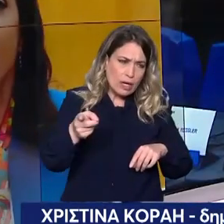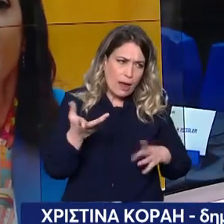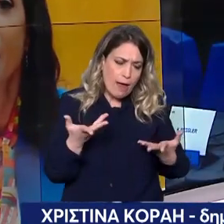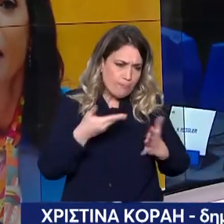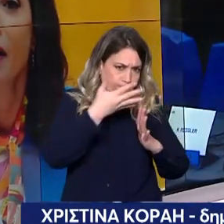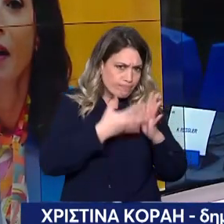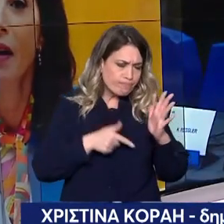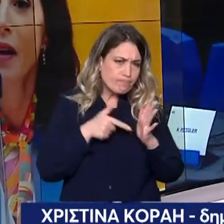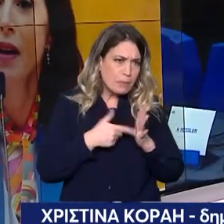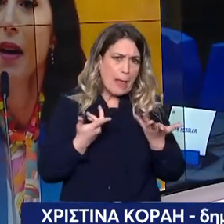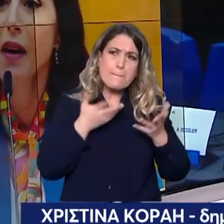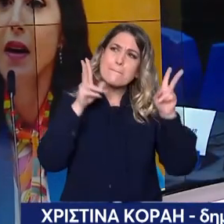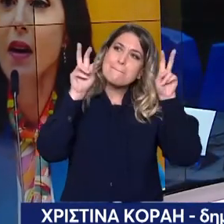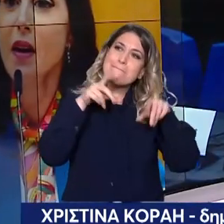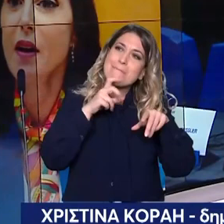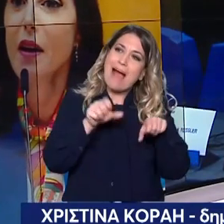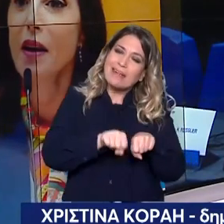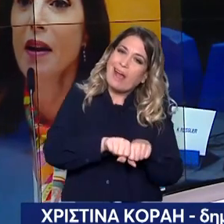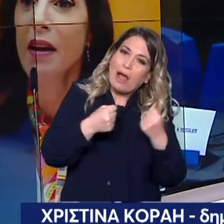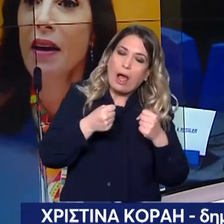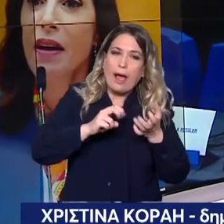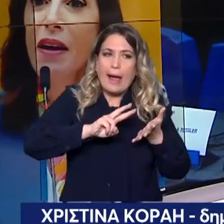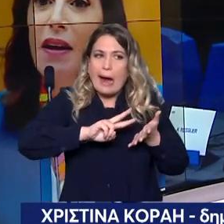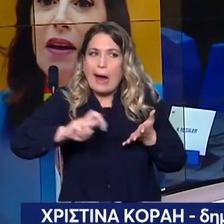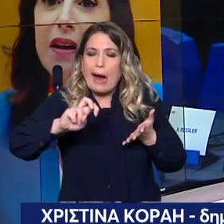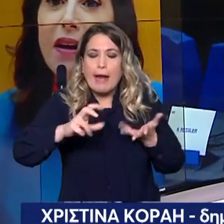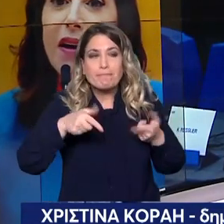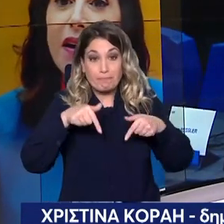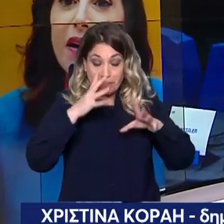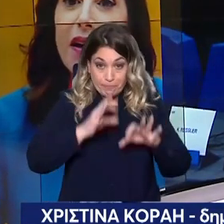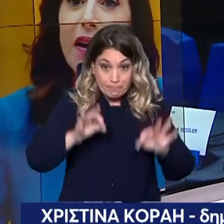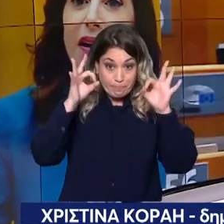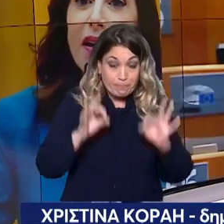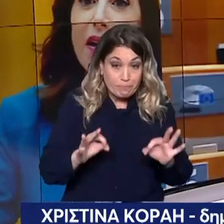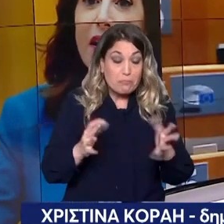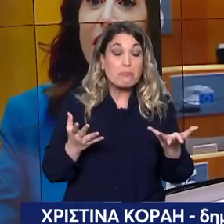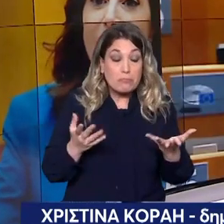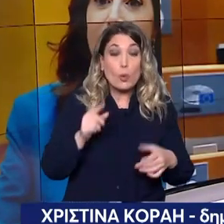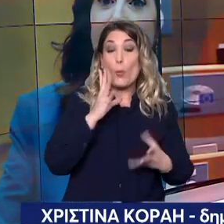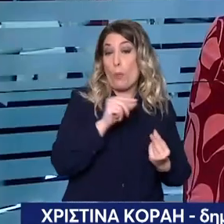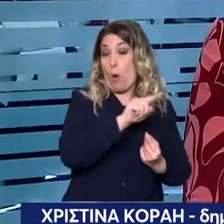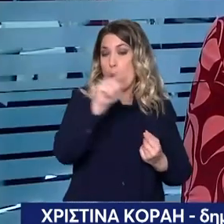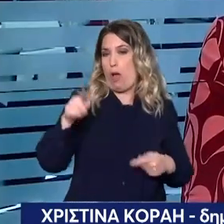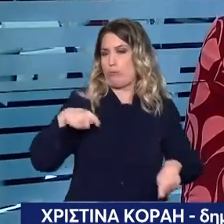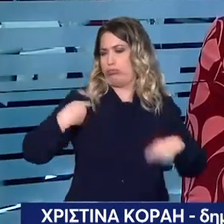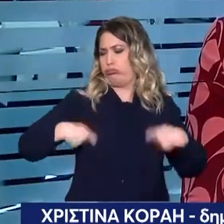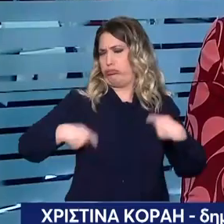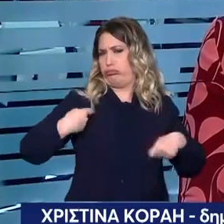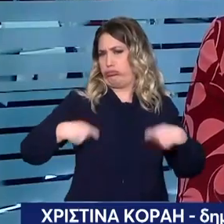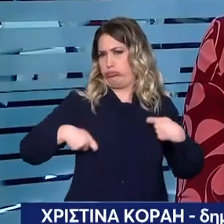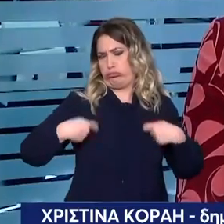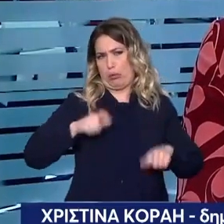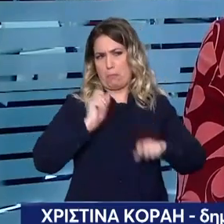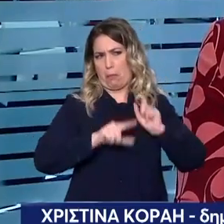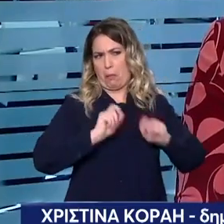διαρροή e-mails. Πάντως όλοι οι καταγγελίες λένε οι πληροφορίες μας που έφτασαν στο Υπουργείο